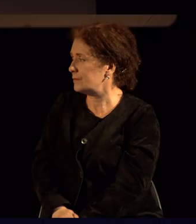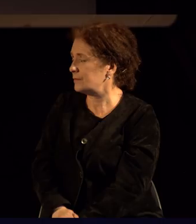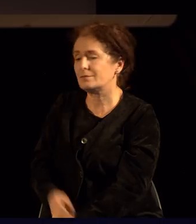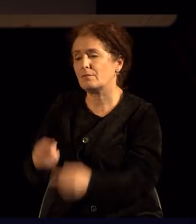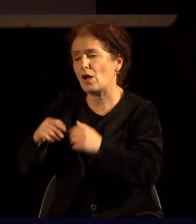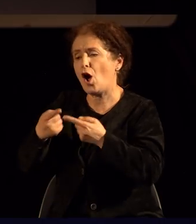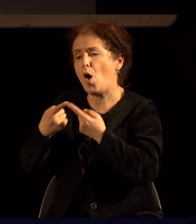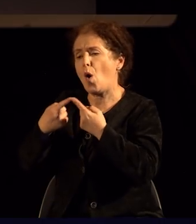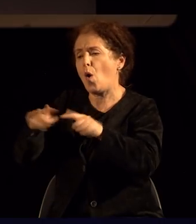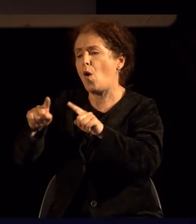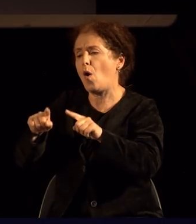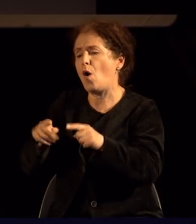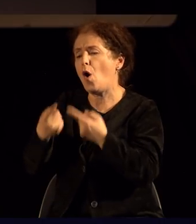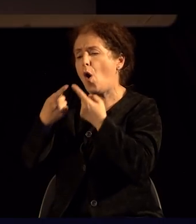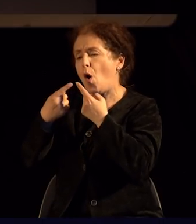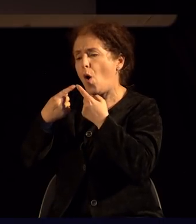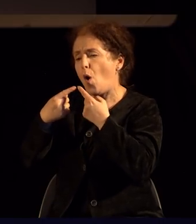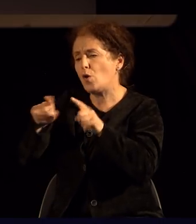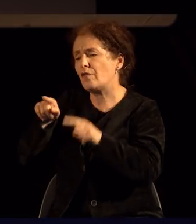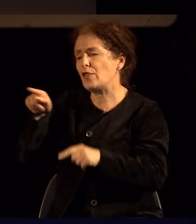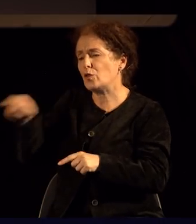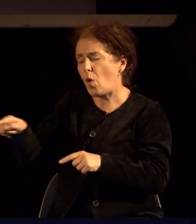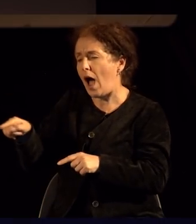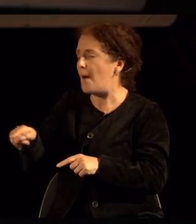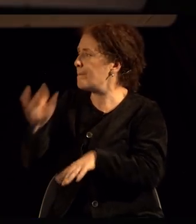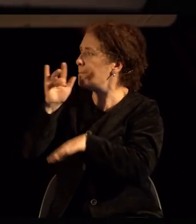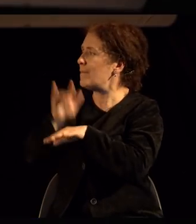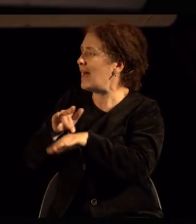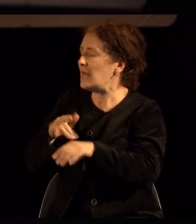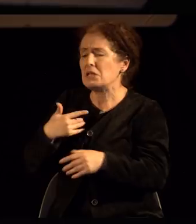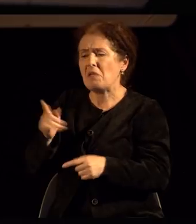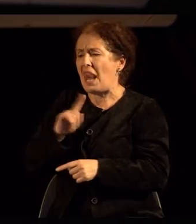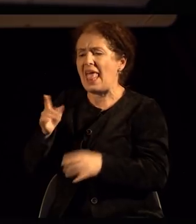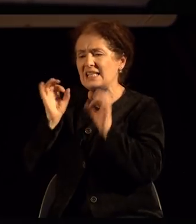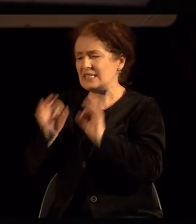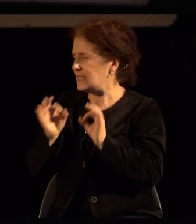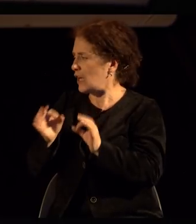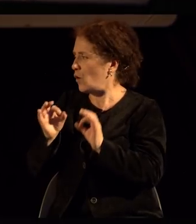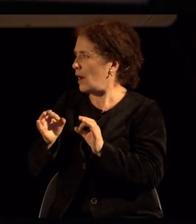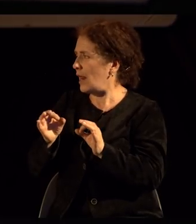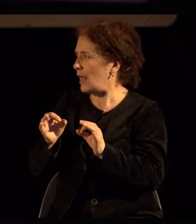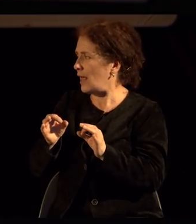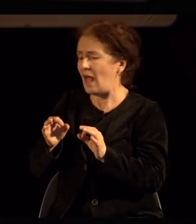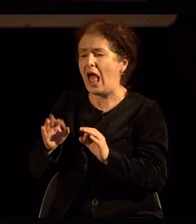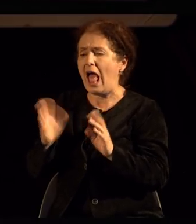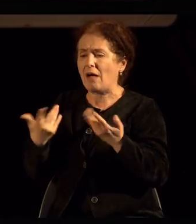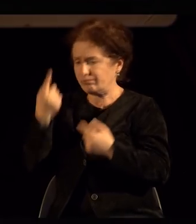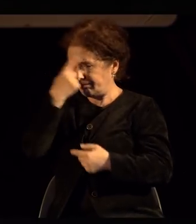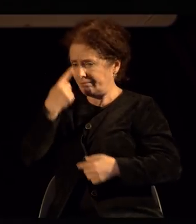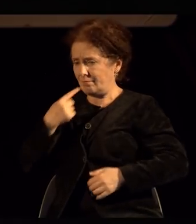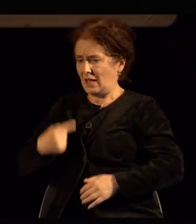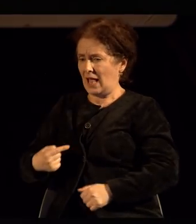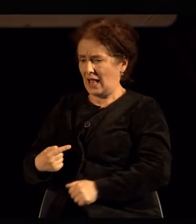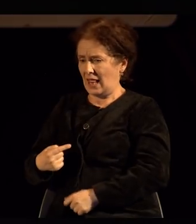Освен тоа моментот колку сме несигурни во тоа како изгледаме во тоа